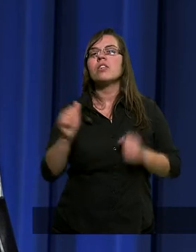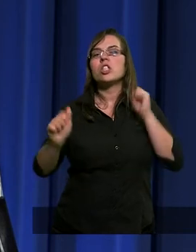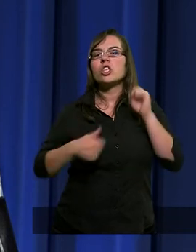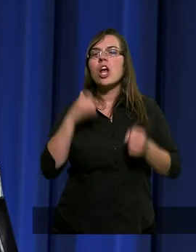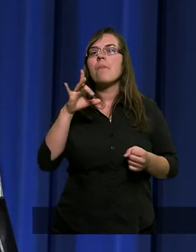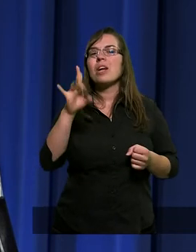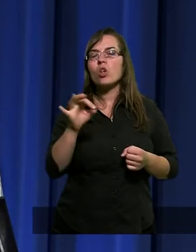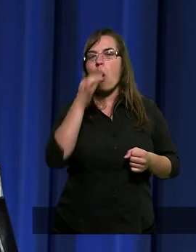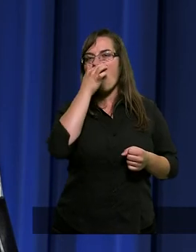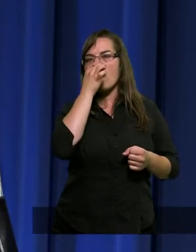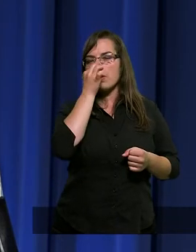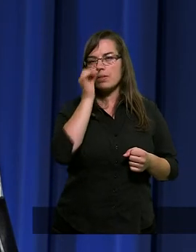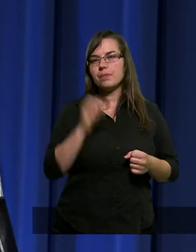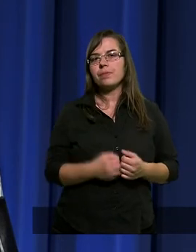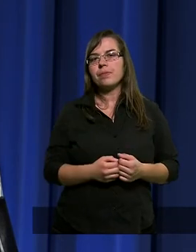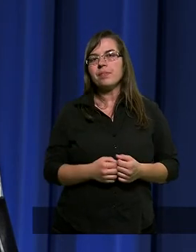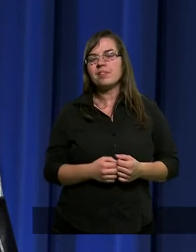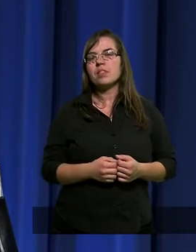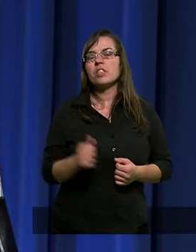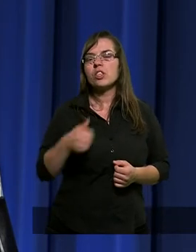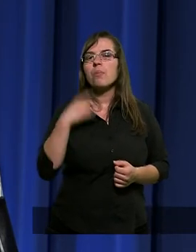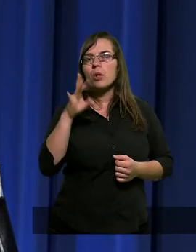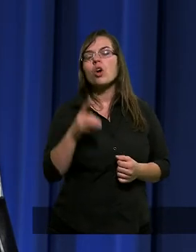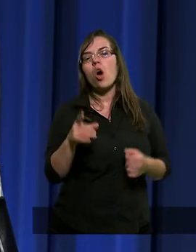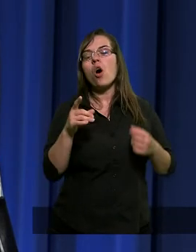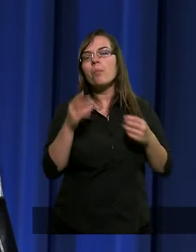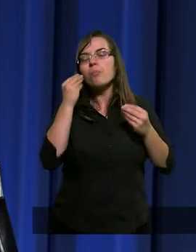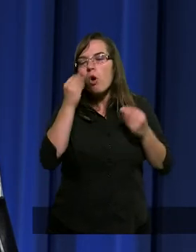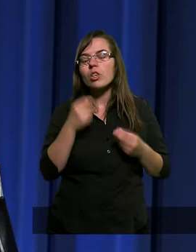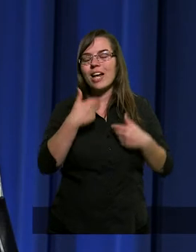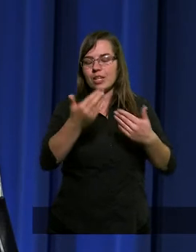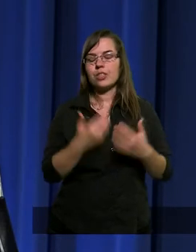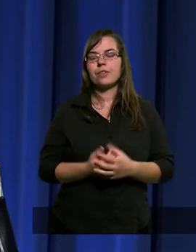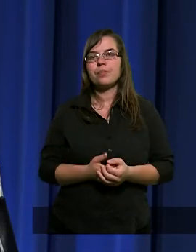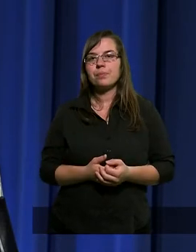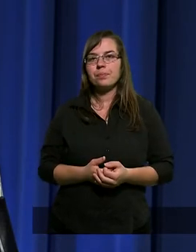ale żeby go pocieszyć.